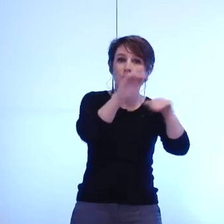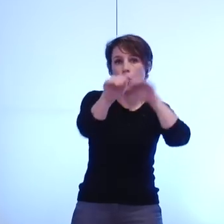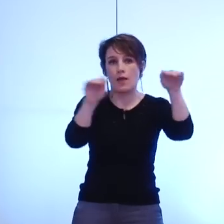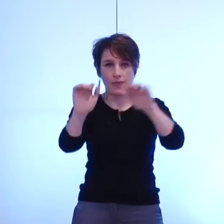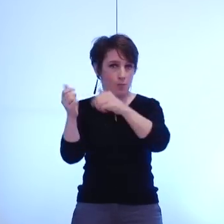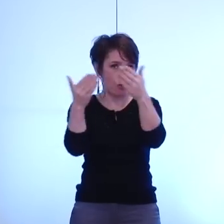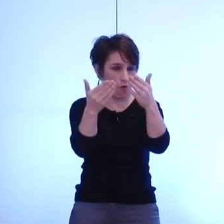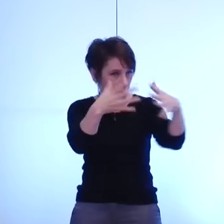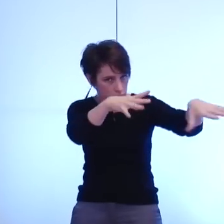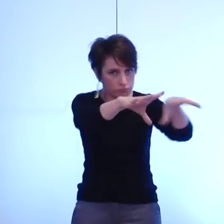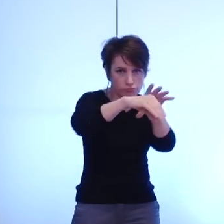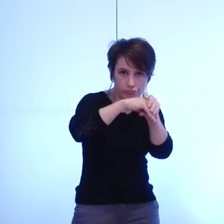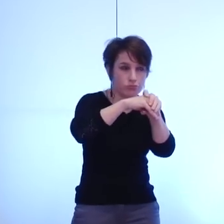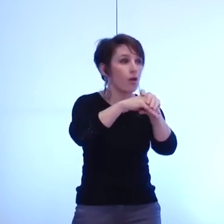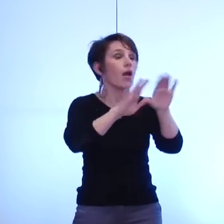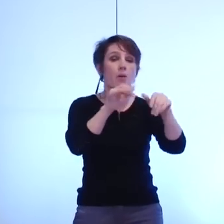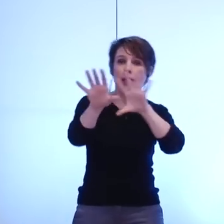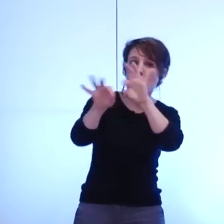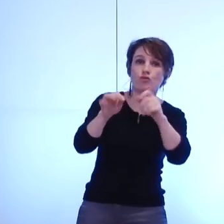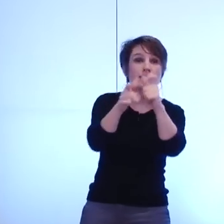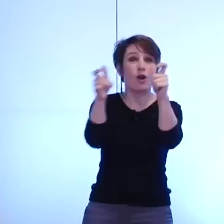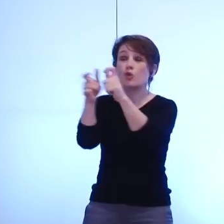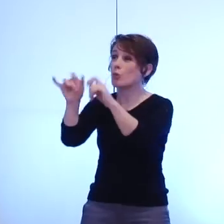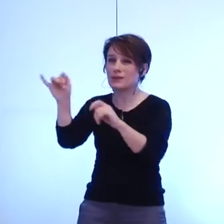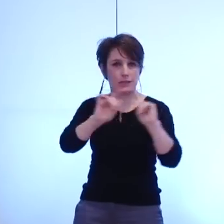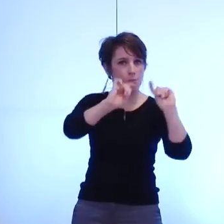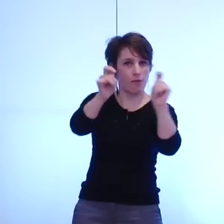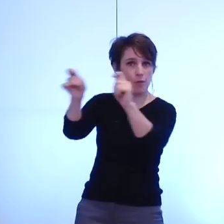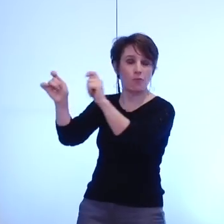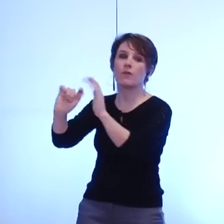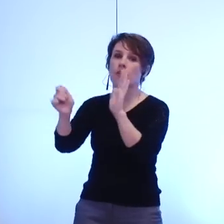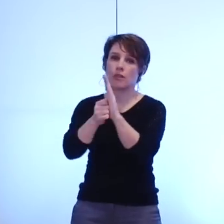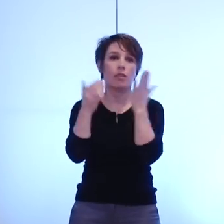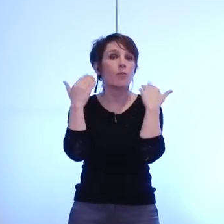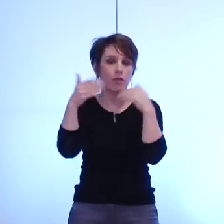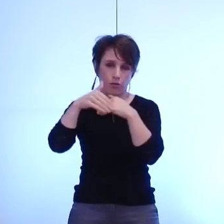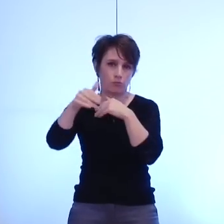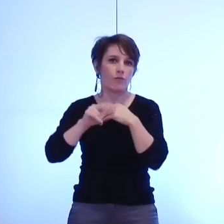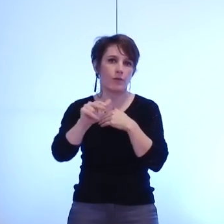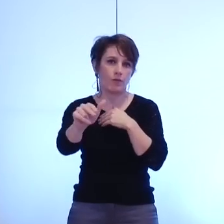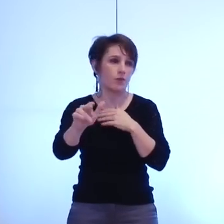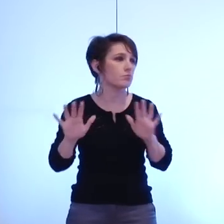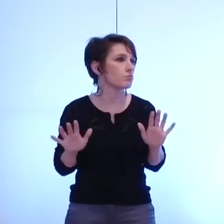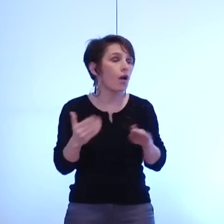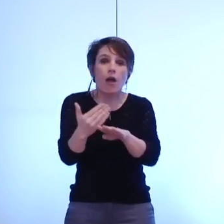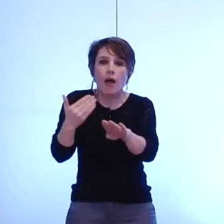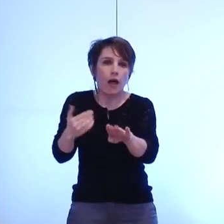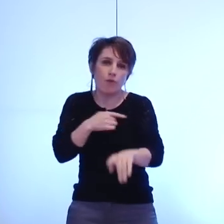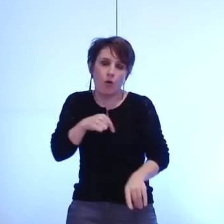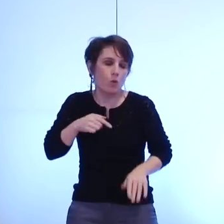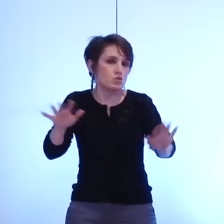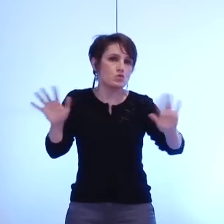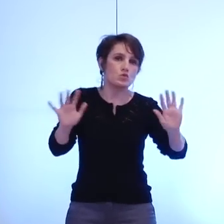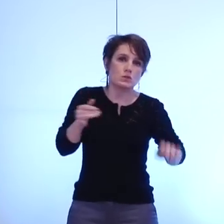Le choix des prestataires ou du prestataire interviendra donc au printemps. Nous n'avons pas souhaité engager trop tôt ce